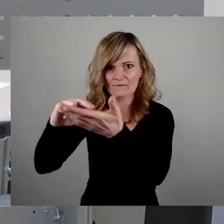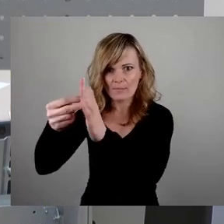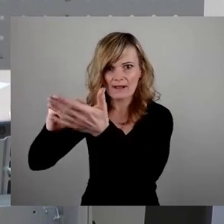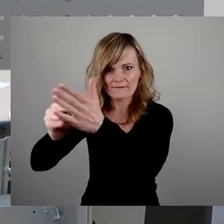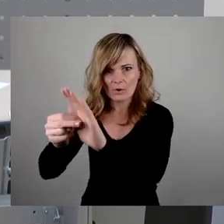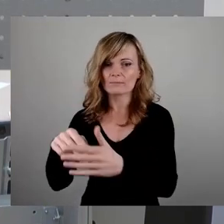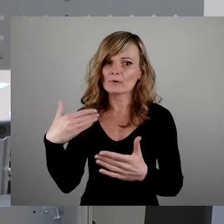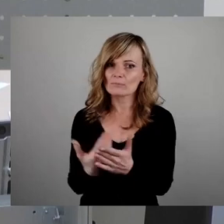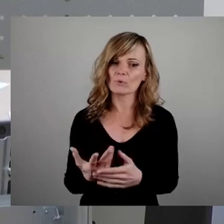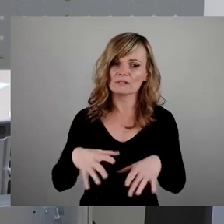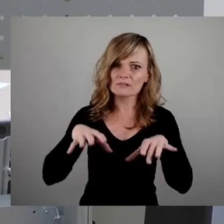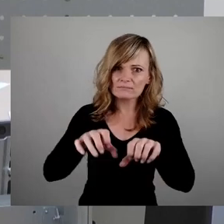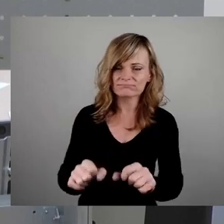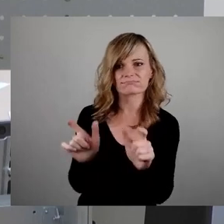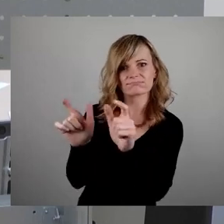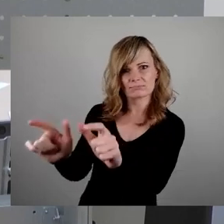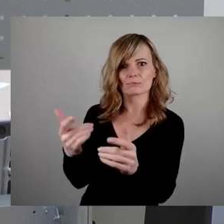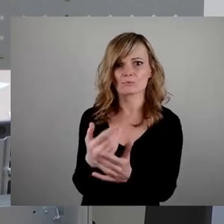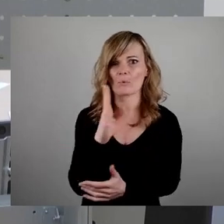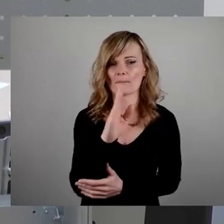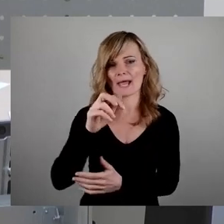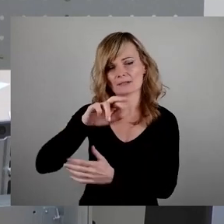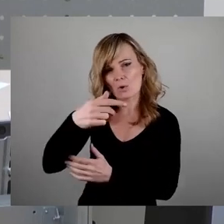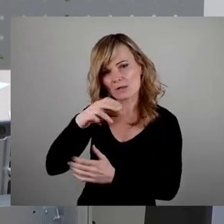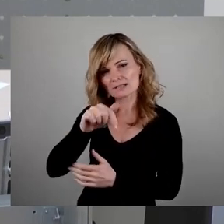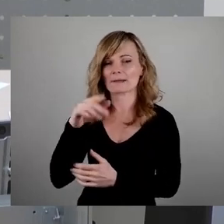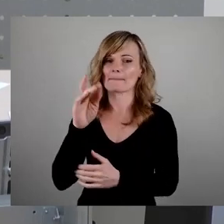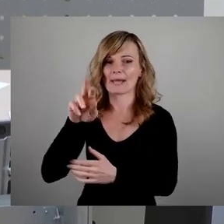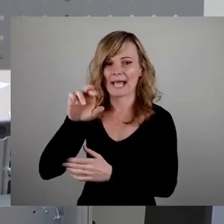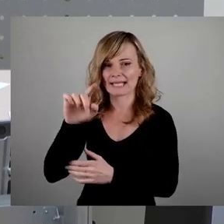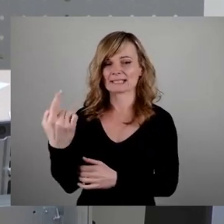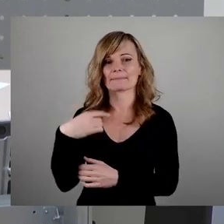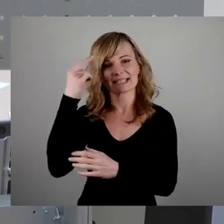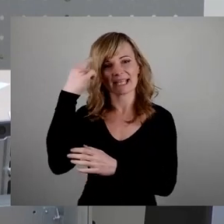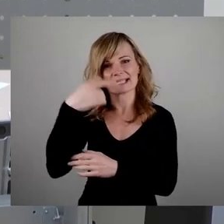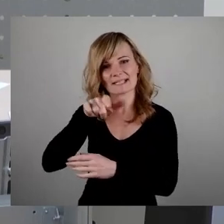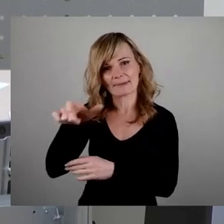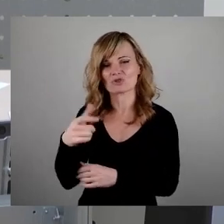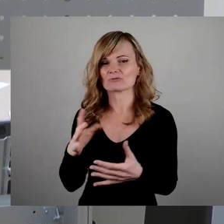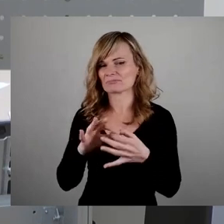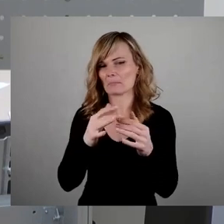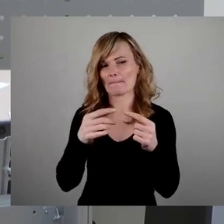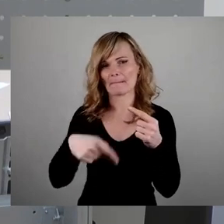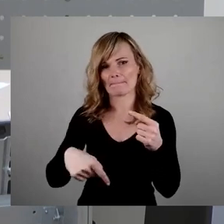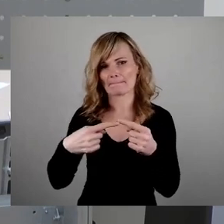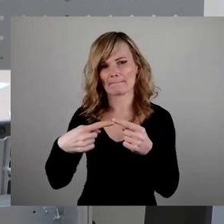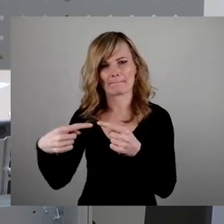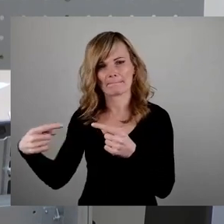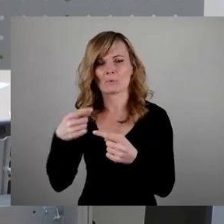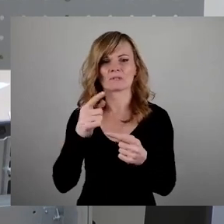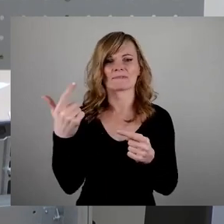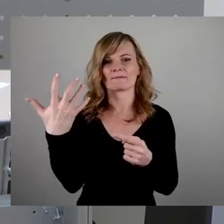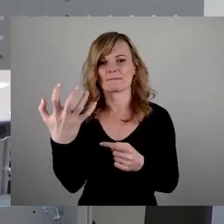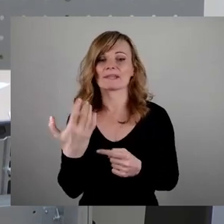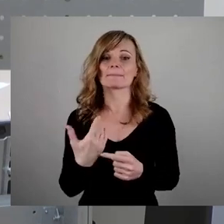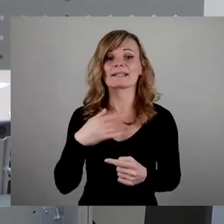Brecht im Gedächtnis der Menschheit 152. Meine Damen und Herren, die Opfer